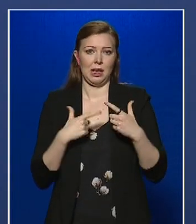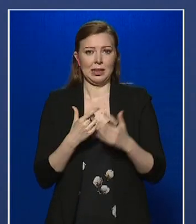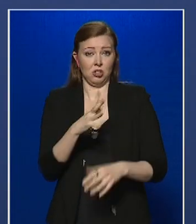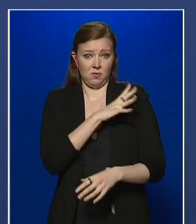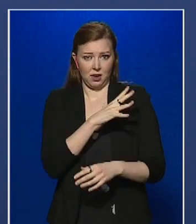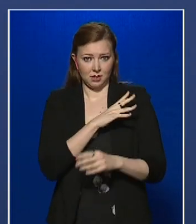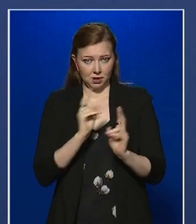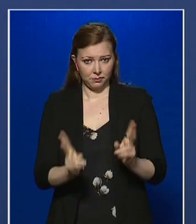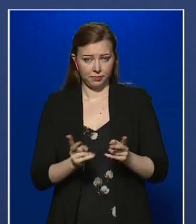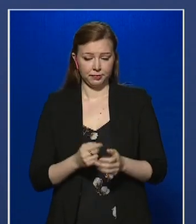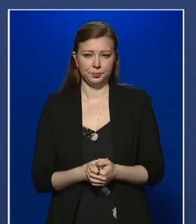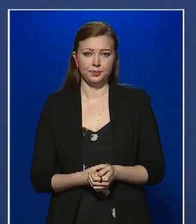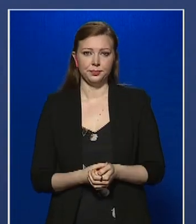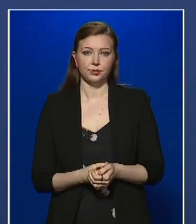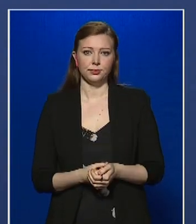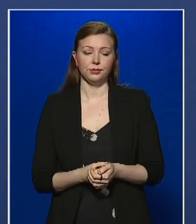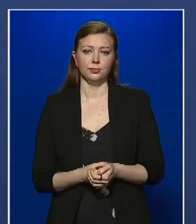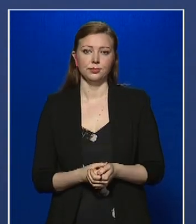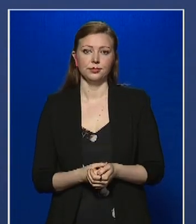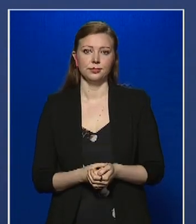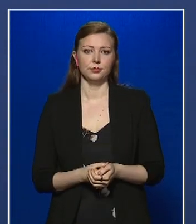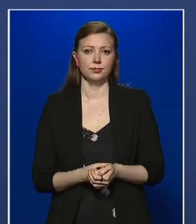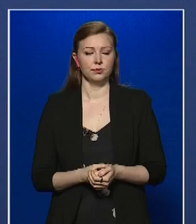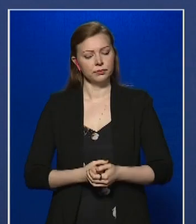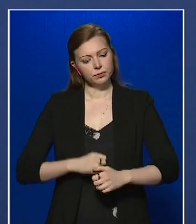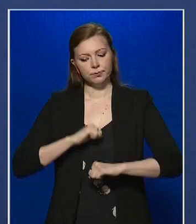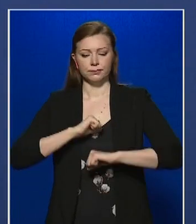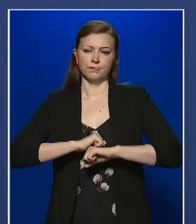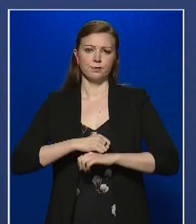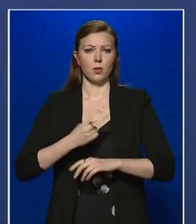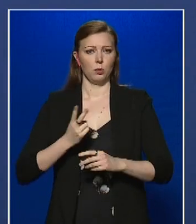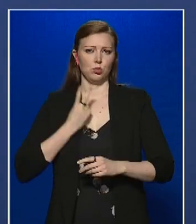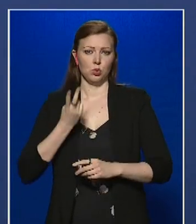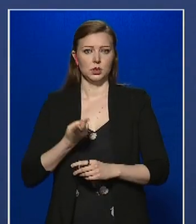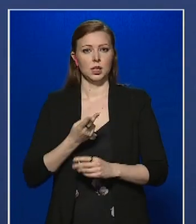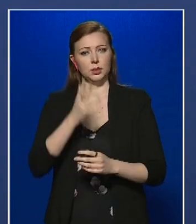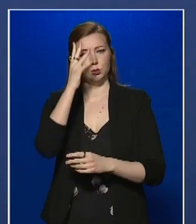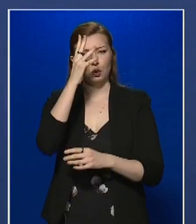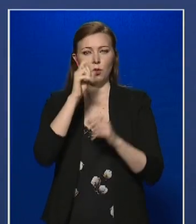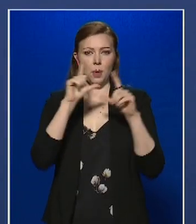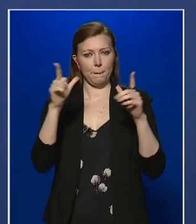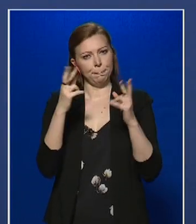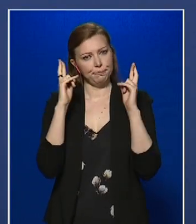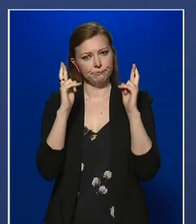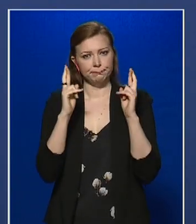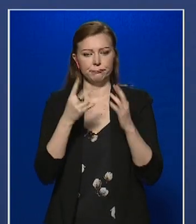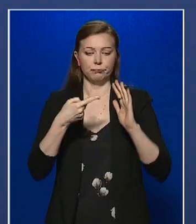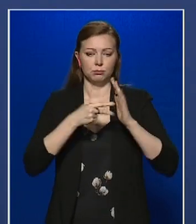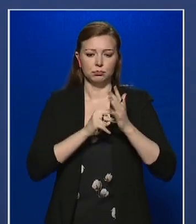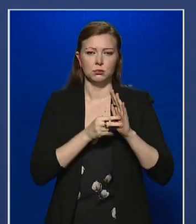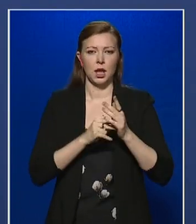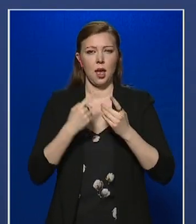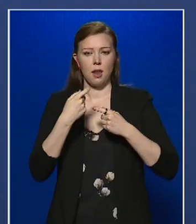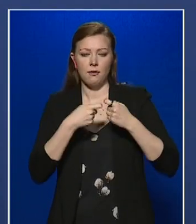veszélybe. Egyenes derékkal, büszkén, a jövőben bízva terveket